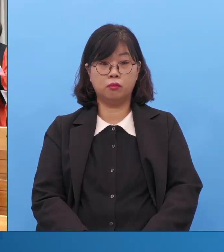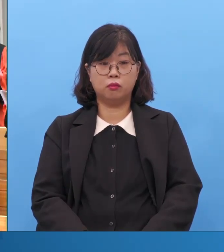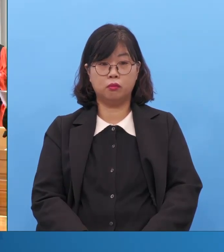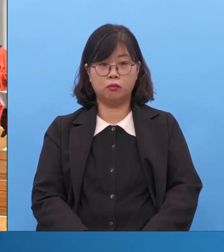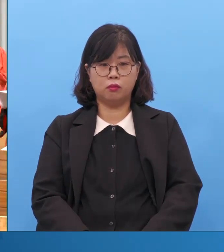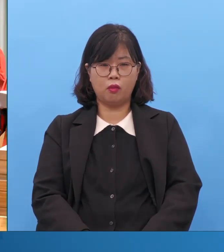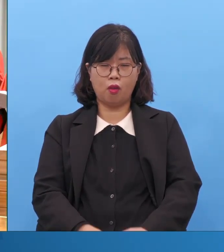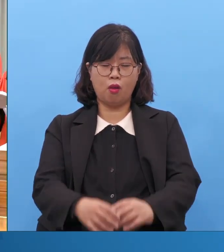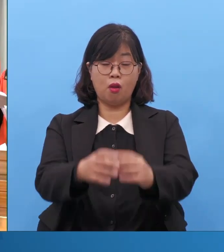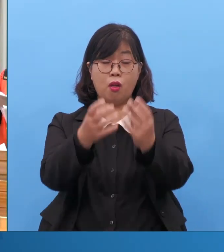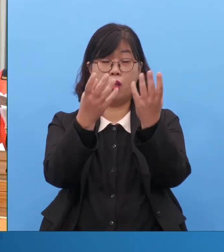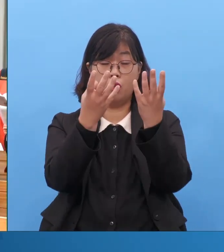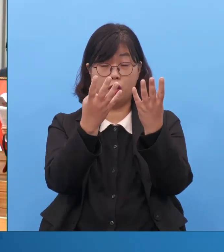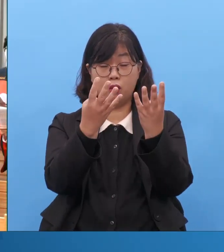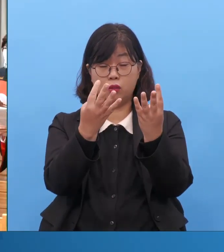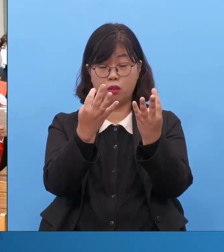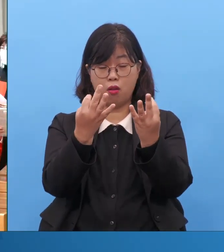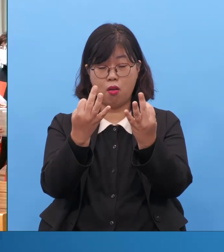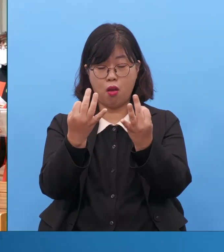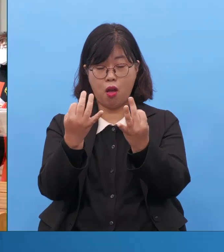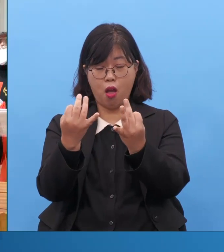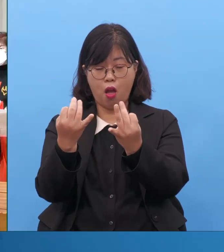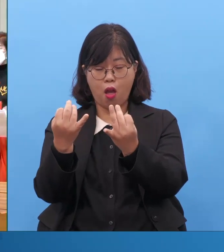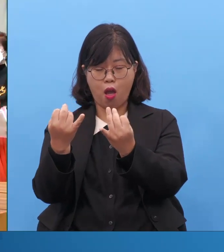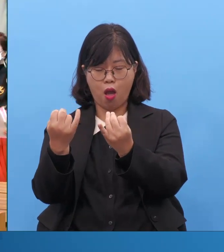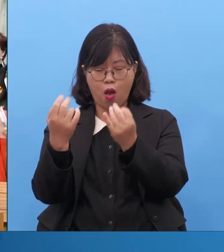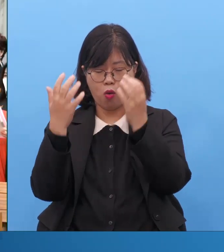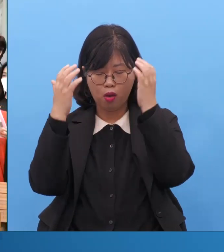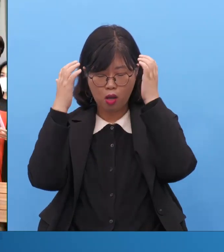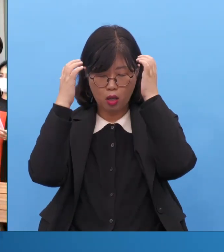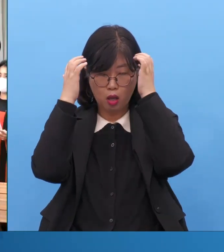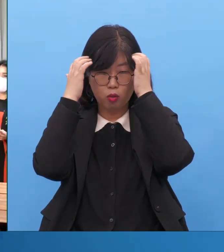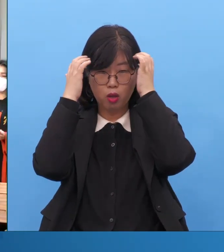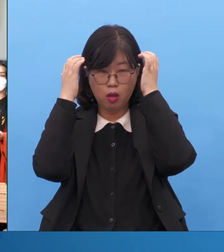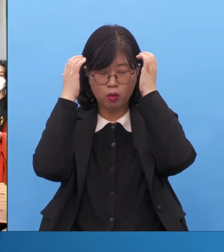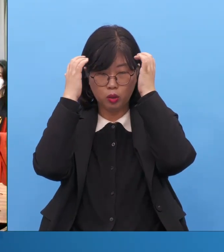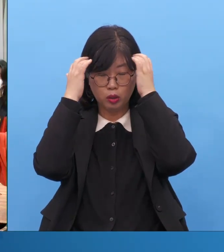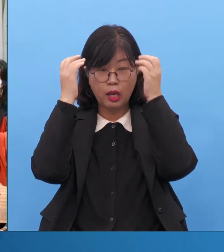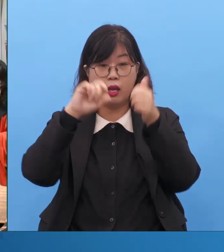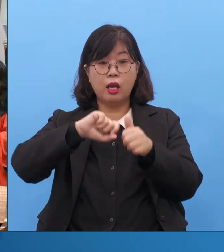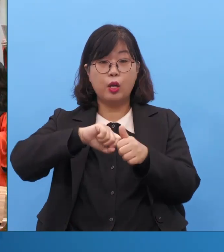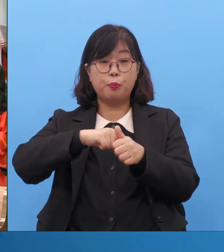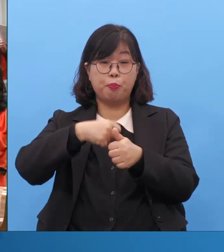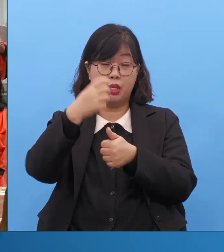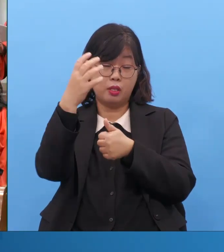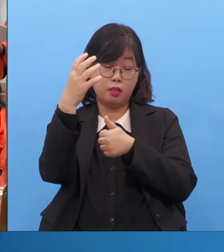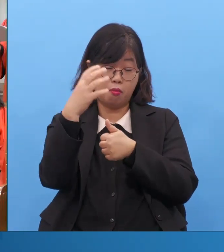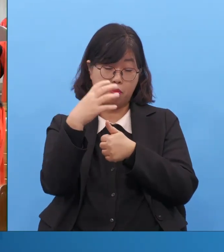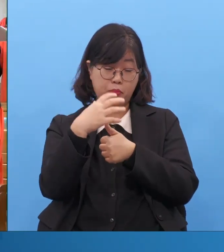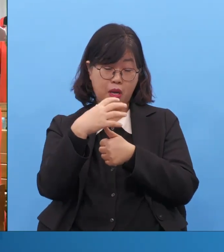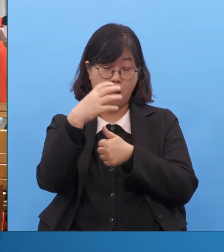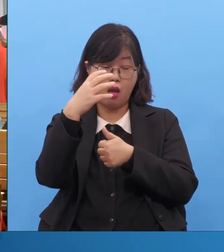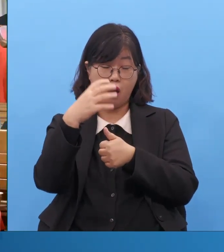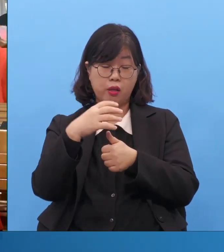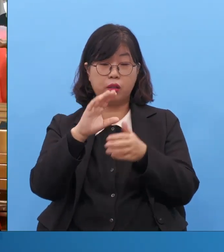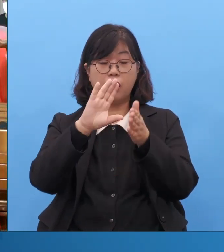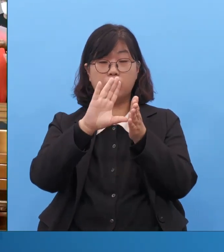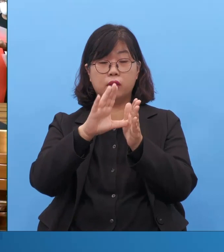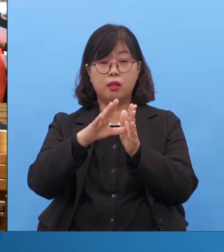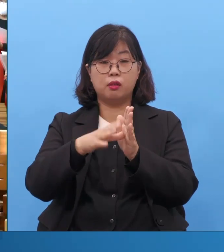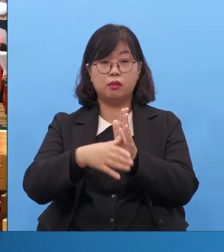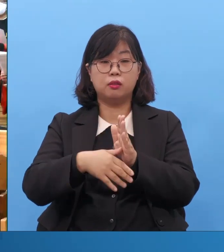수많은 활란과 깃박에 깨루지나